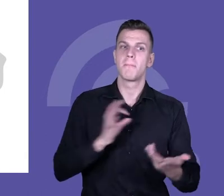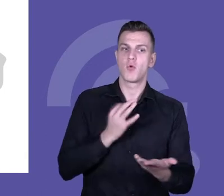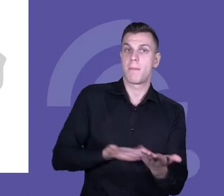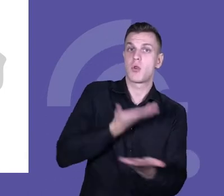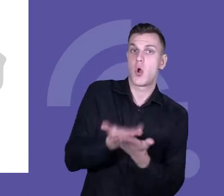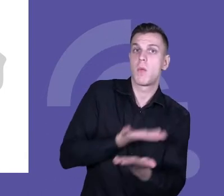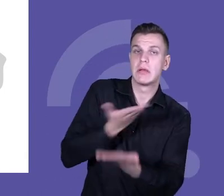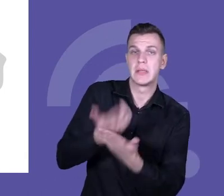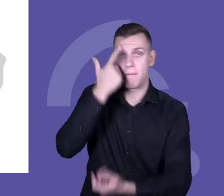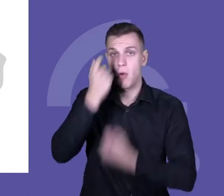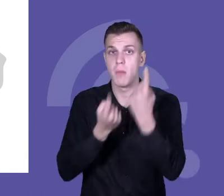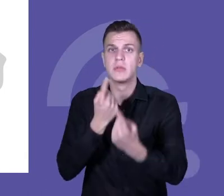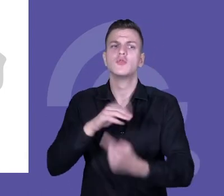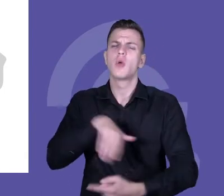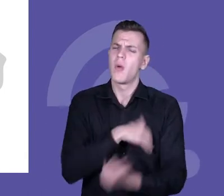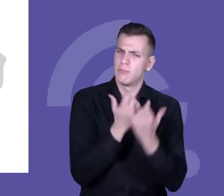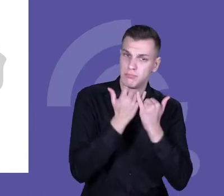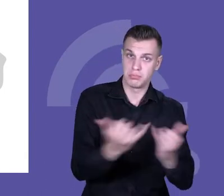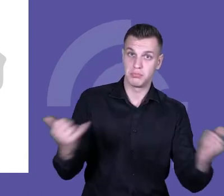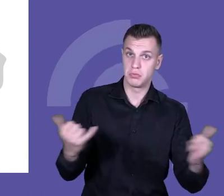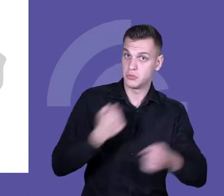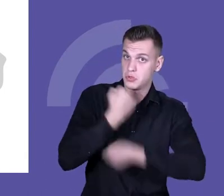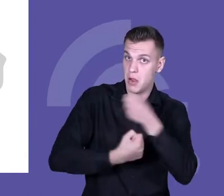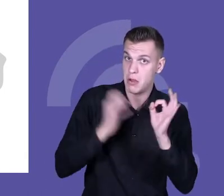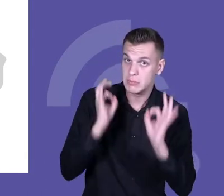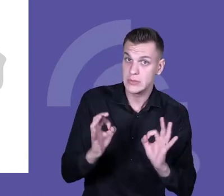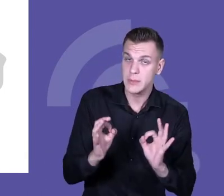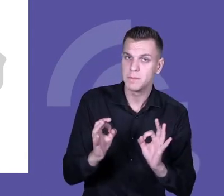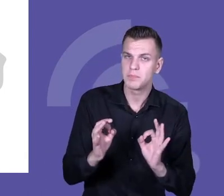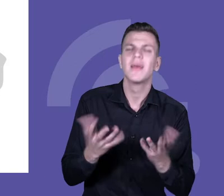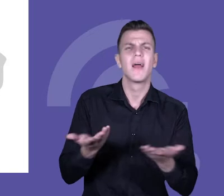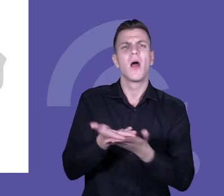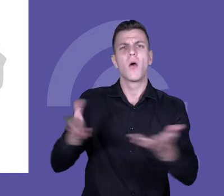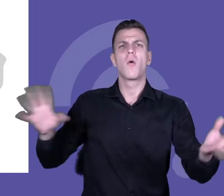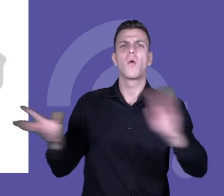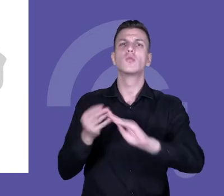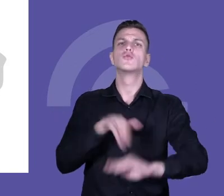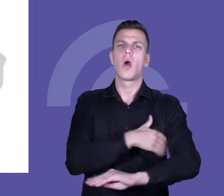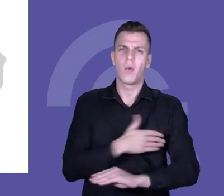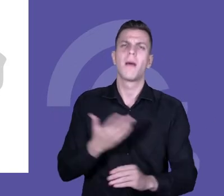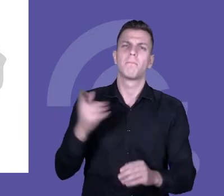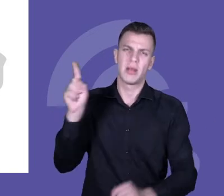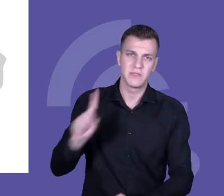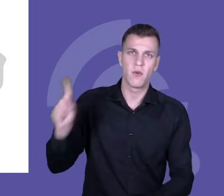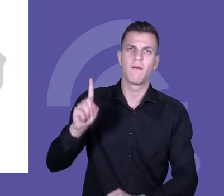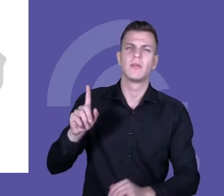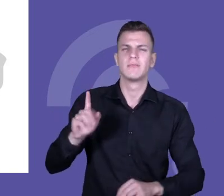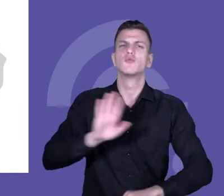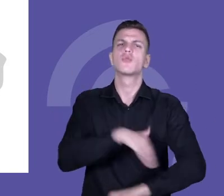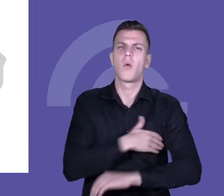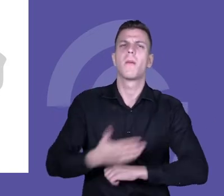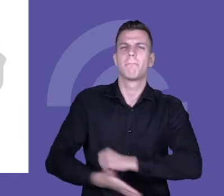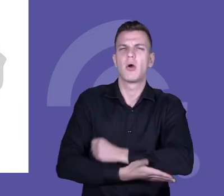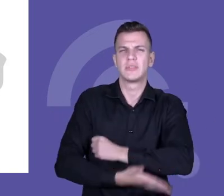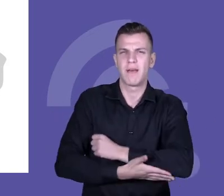się po prostu w różnych szkołach. To wszystko były szkoły publiczne, to wszystko były szkoły podstawowe i w ramach każdej z tych